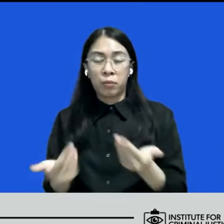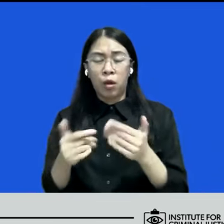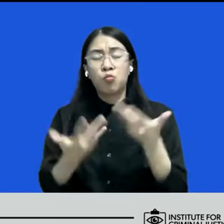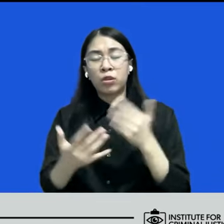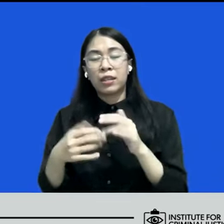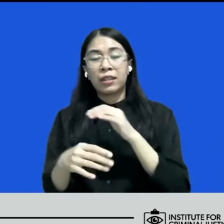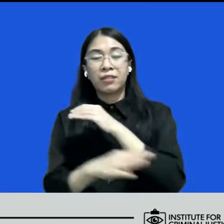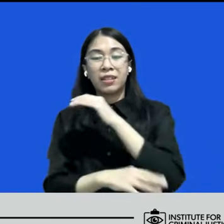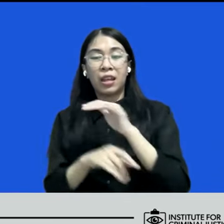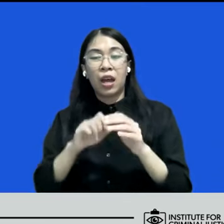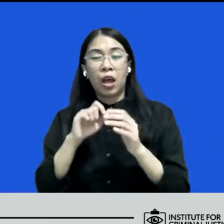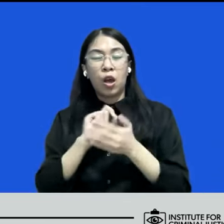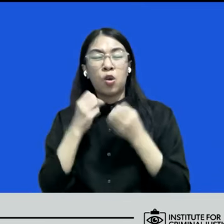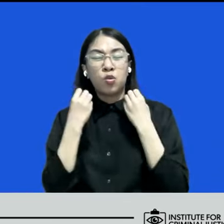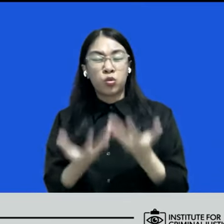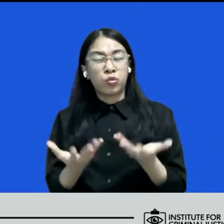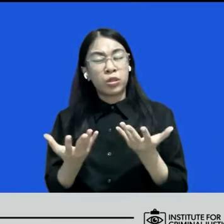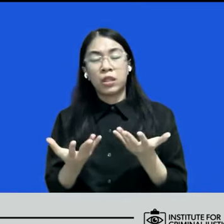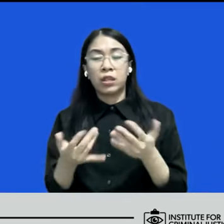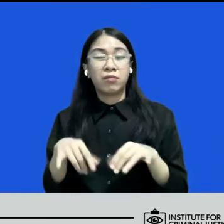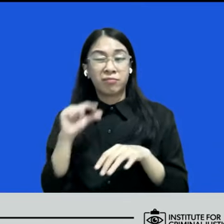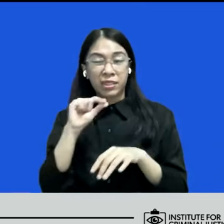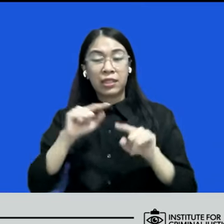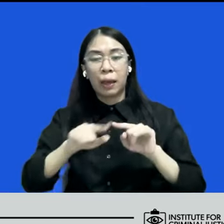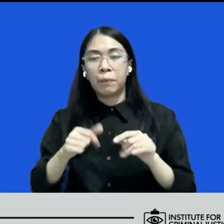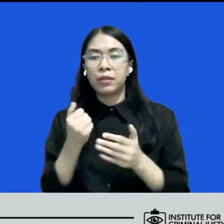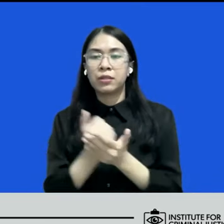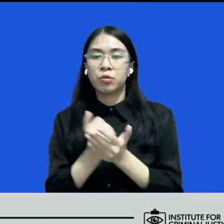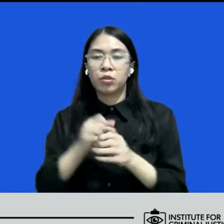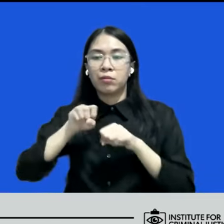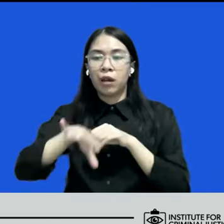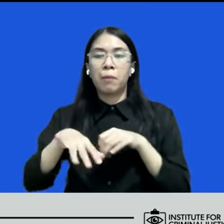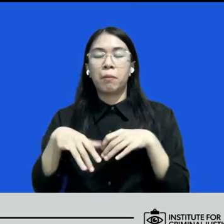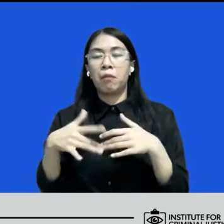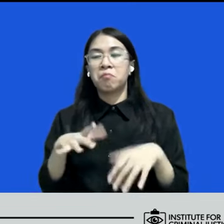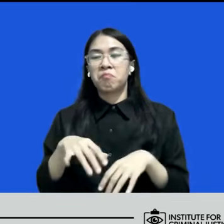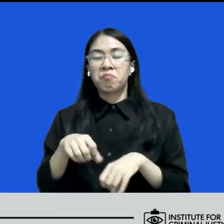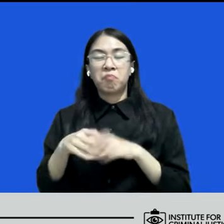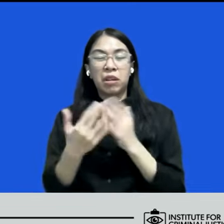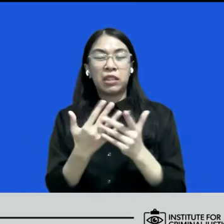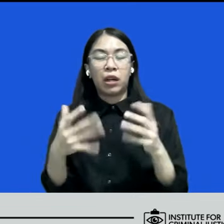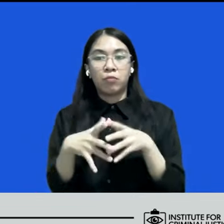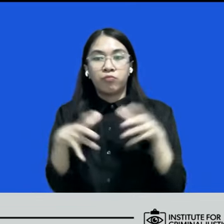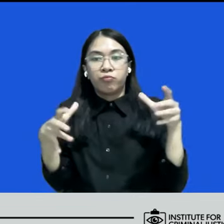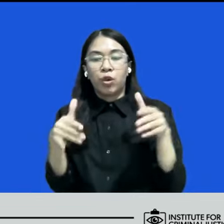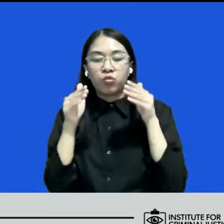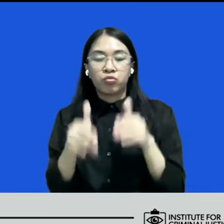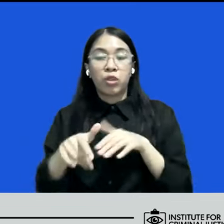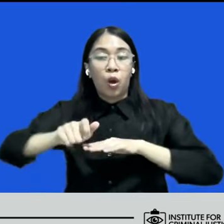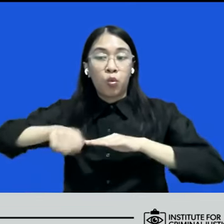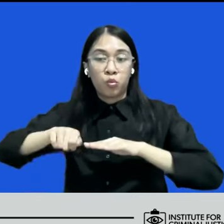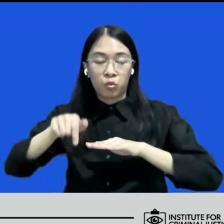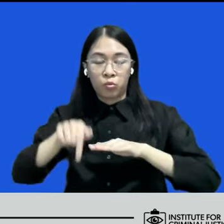dampak yang dirasakan oleh masyarakat itu sangat besar apalagi secara hukum itu sebenarnya tidak